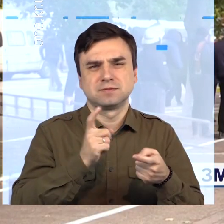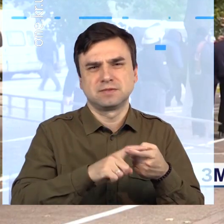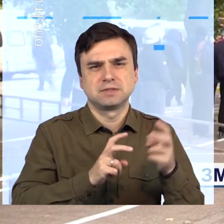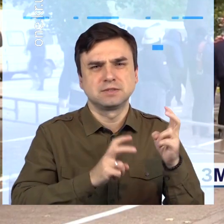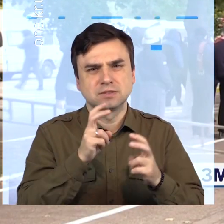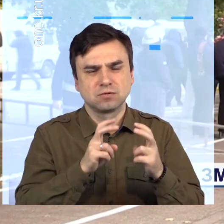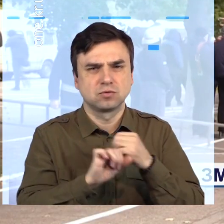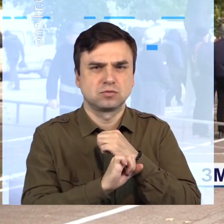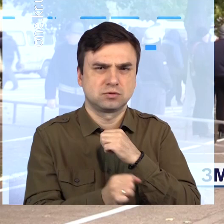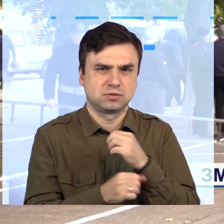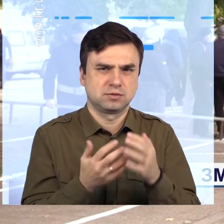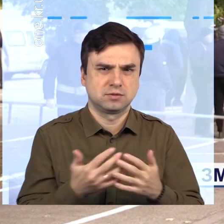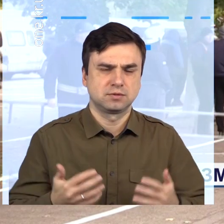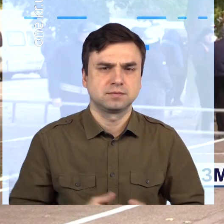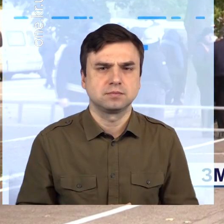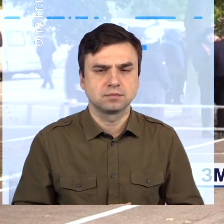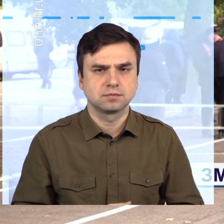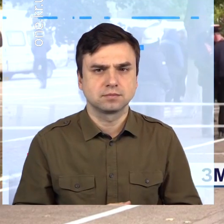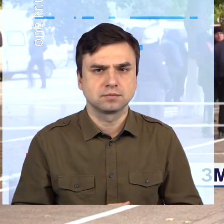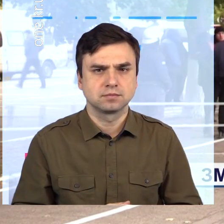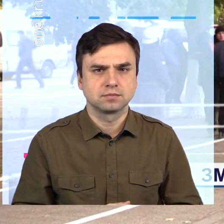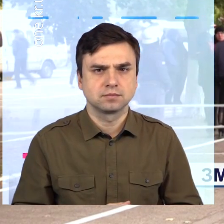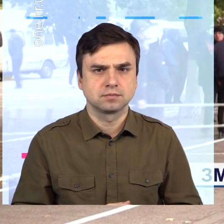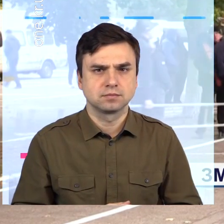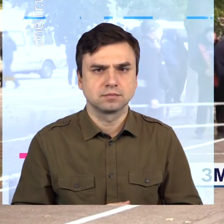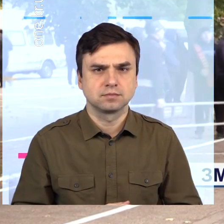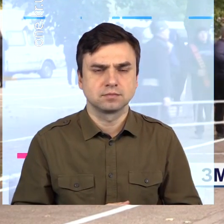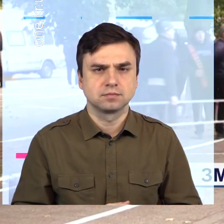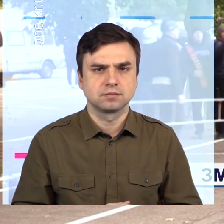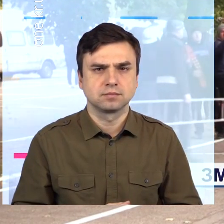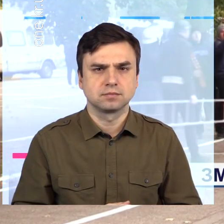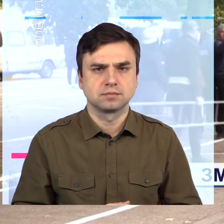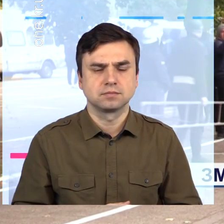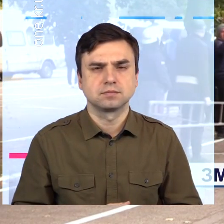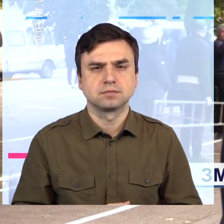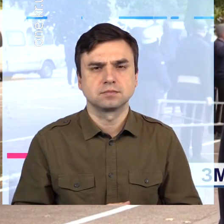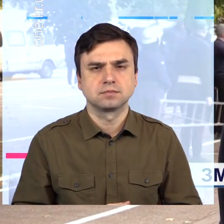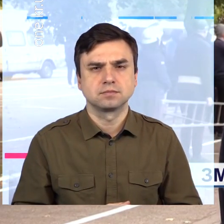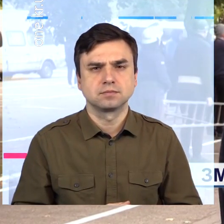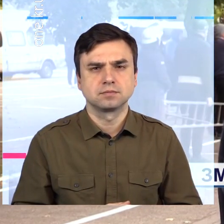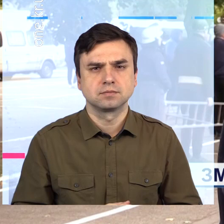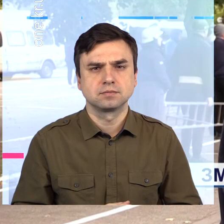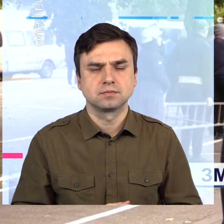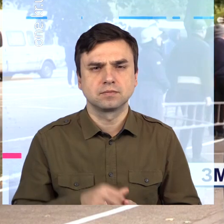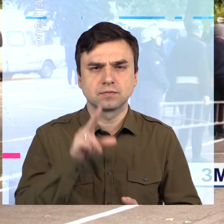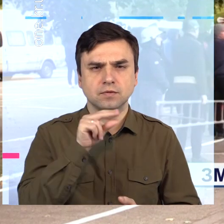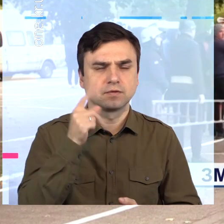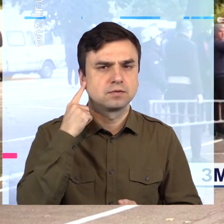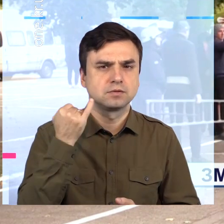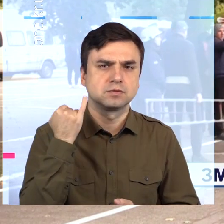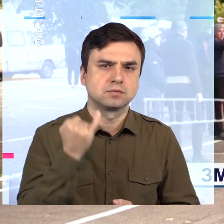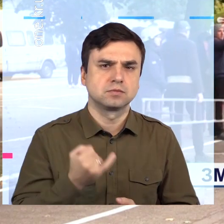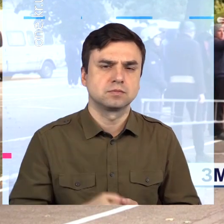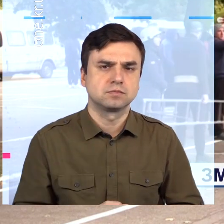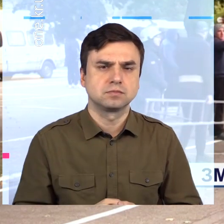проводять, може бути щодня в виконанні за день запрозначення. Грозитні пожежі, дії допомоги. Тобто це